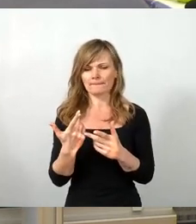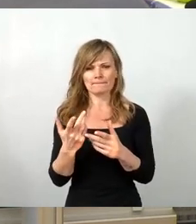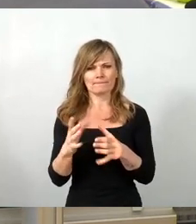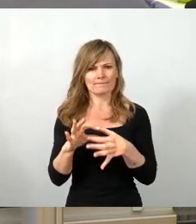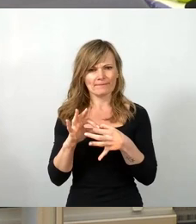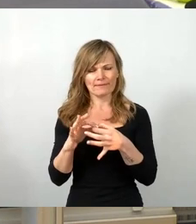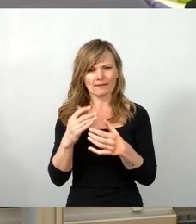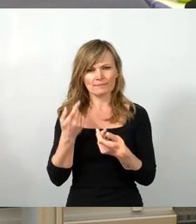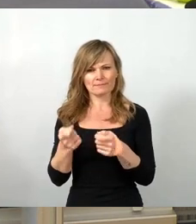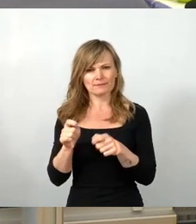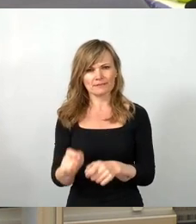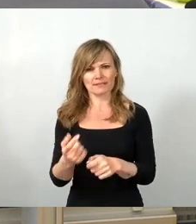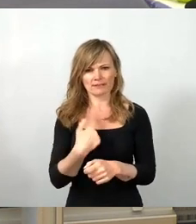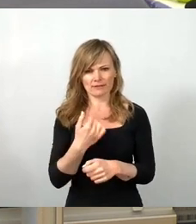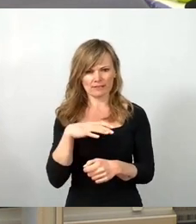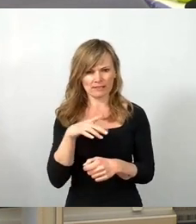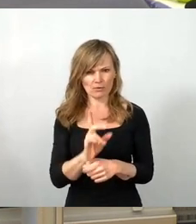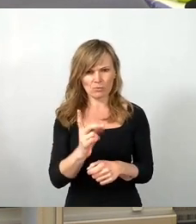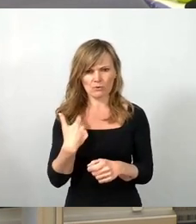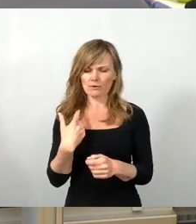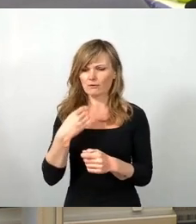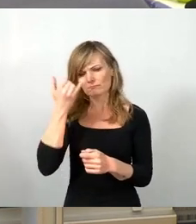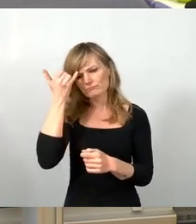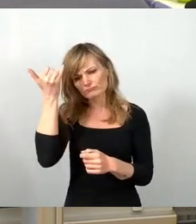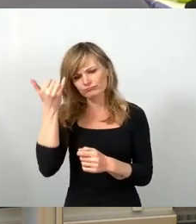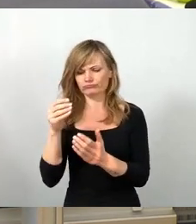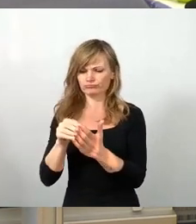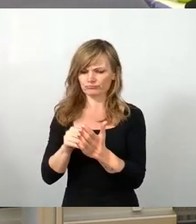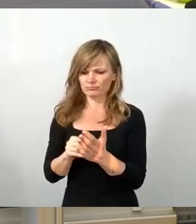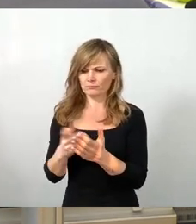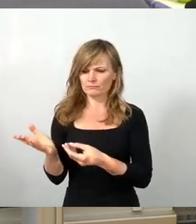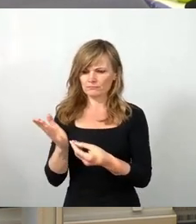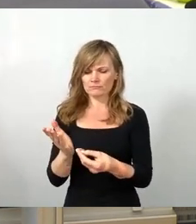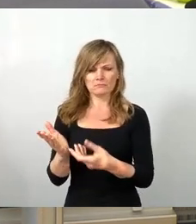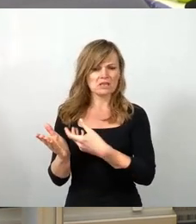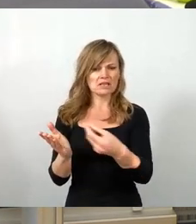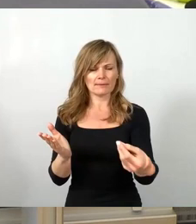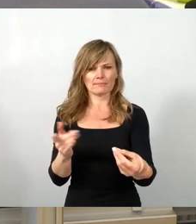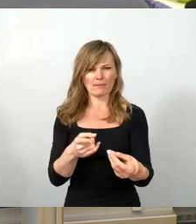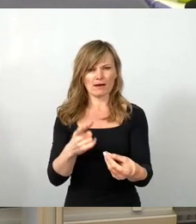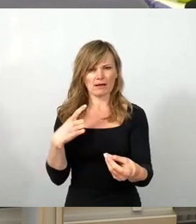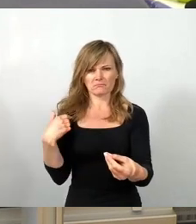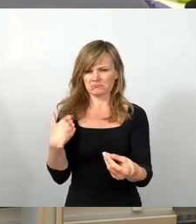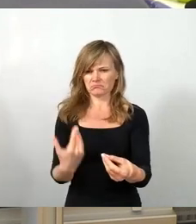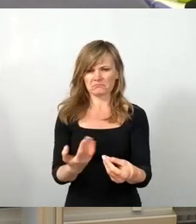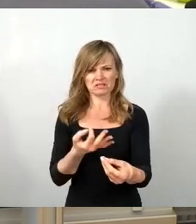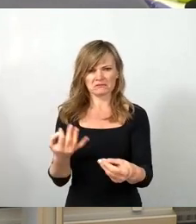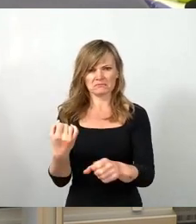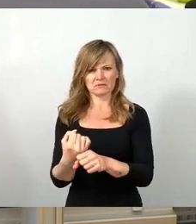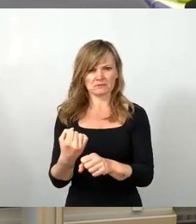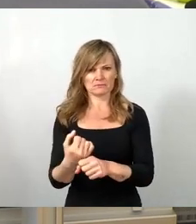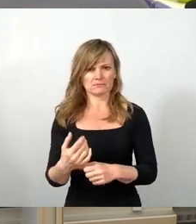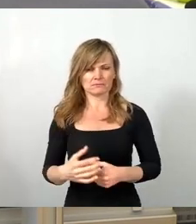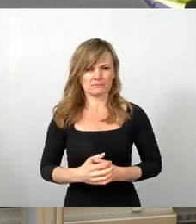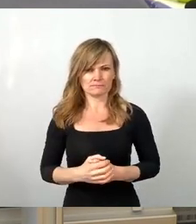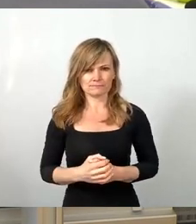unsere Vorstellung hatten, wo eigentlich davon nichts mehr stattfindet. dass... Das... Das... Das...